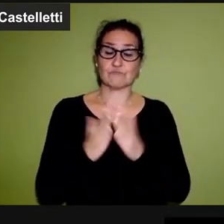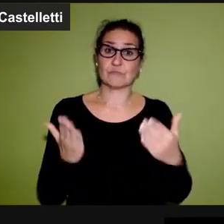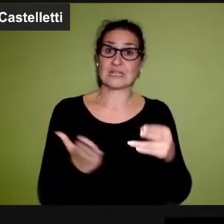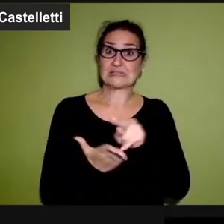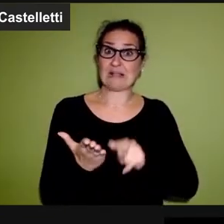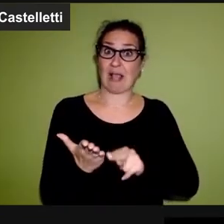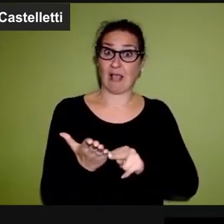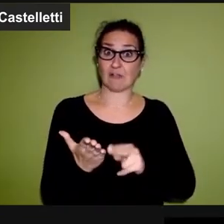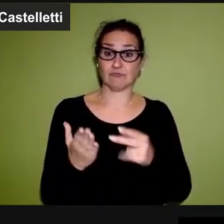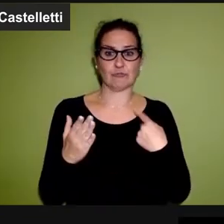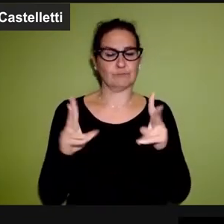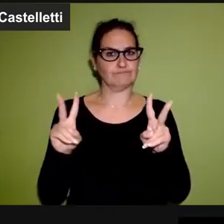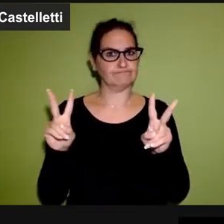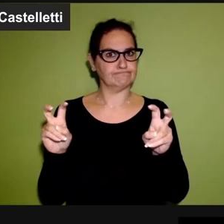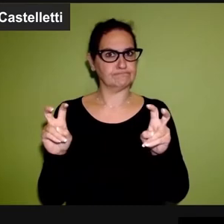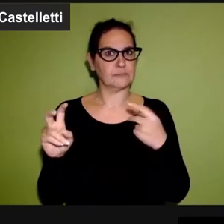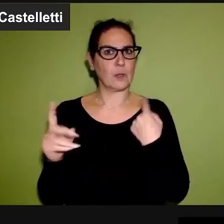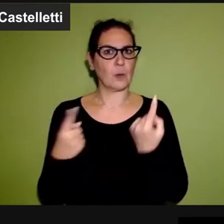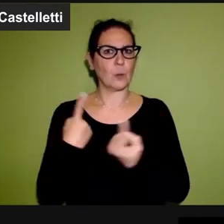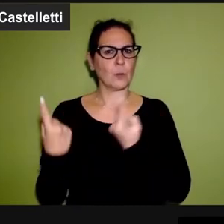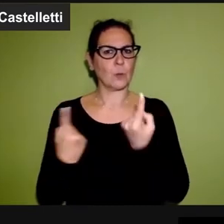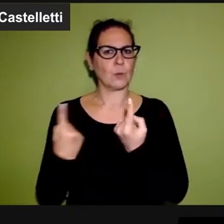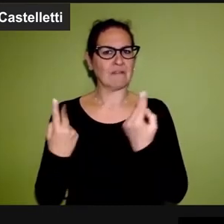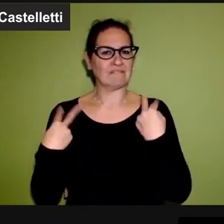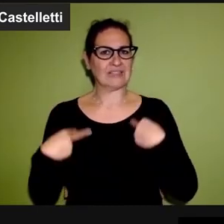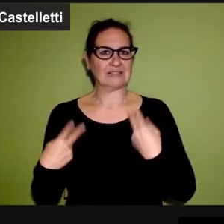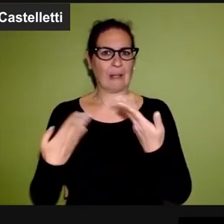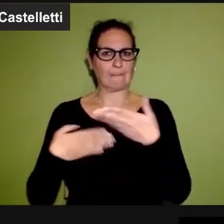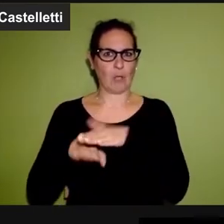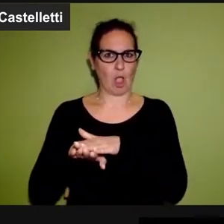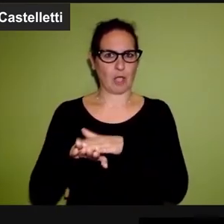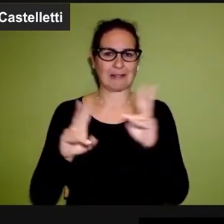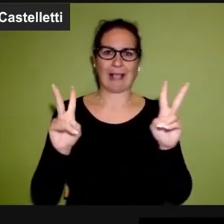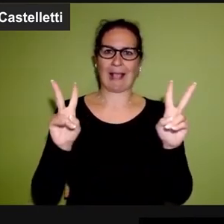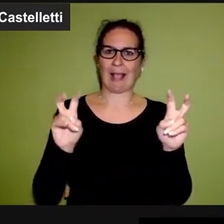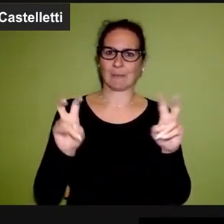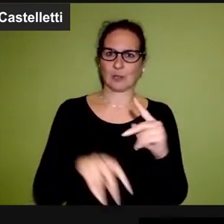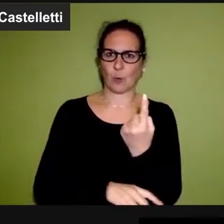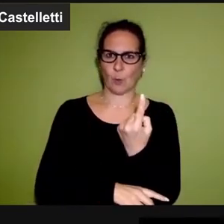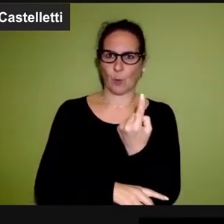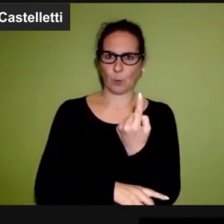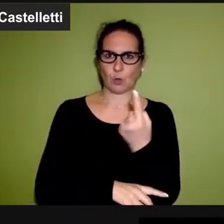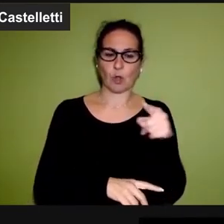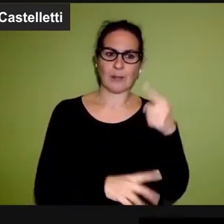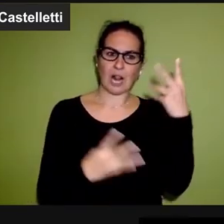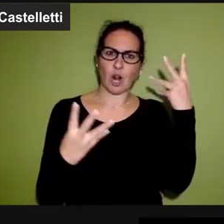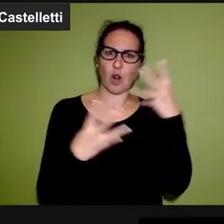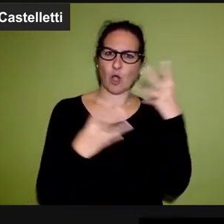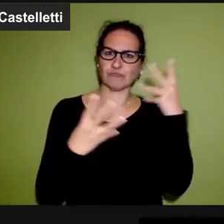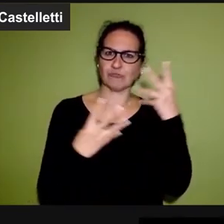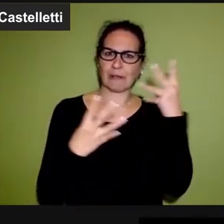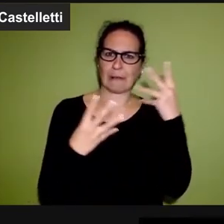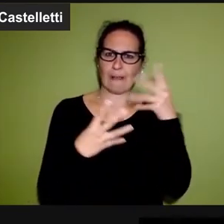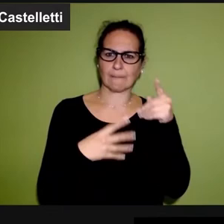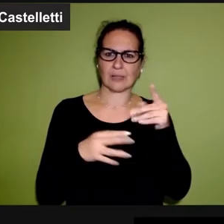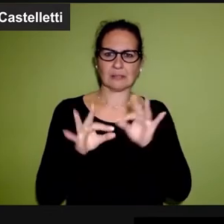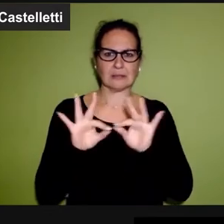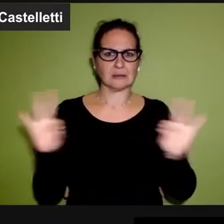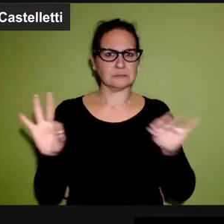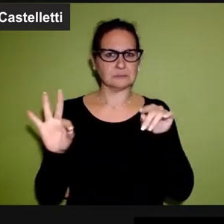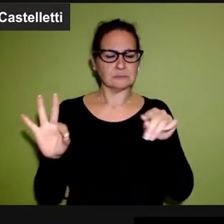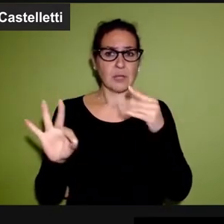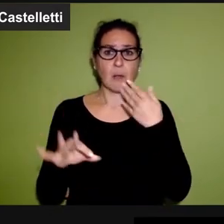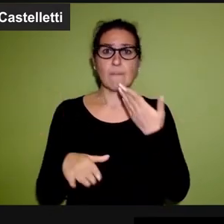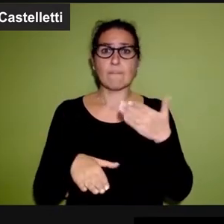capitolo primo del suo saggio, Questione di vita e di morte, intitolato il capitolo Logicamente, lei